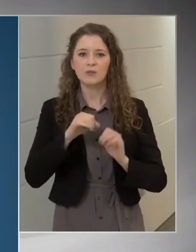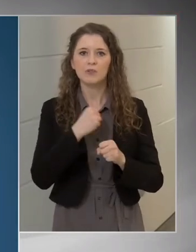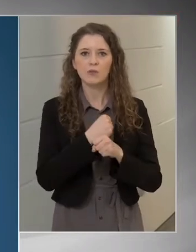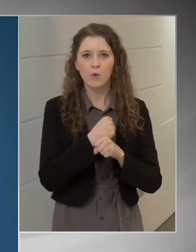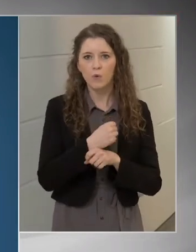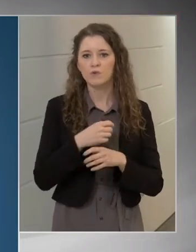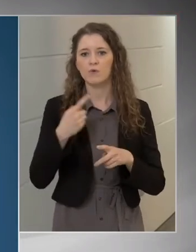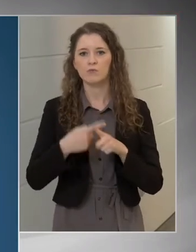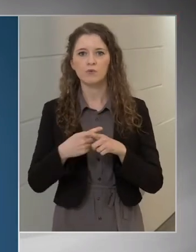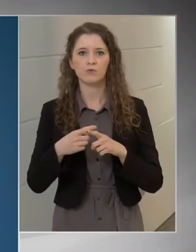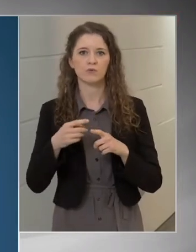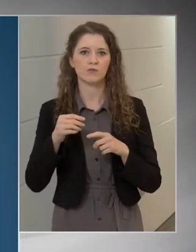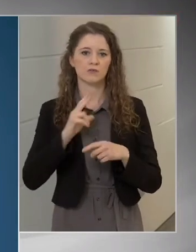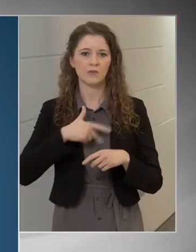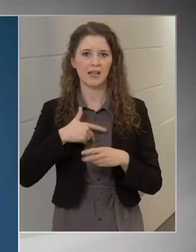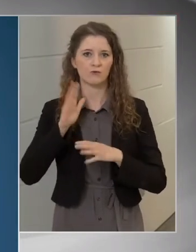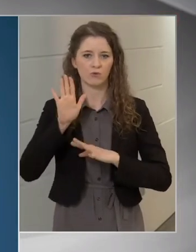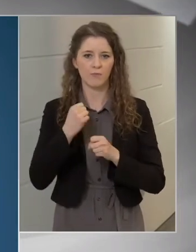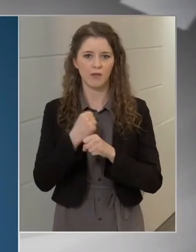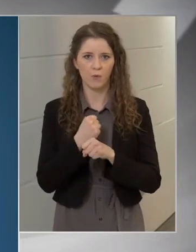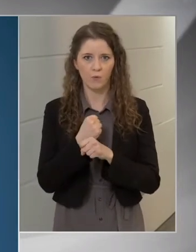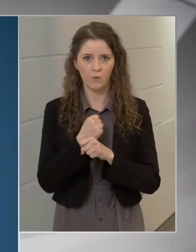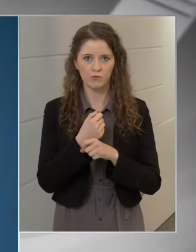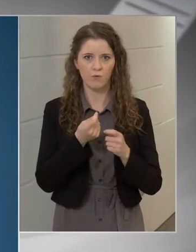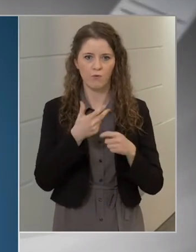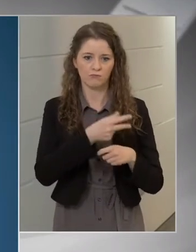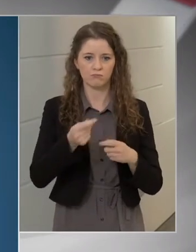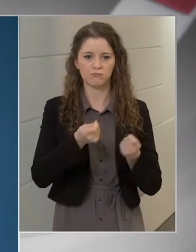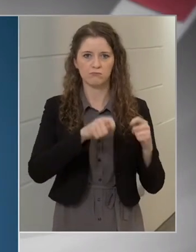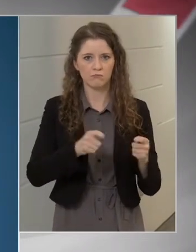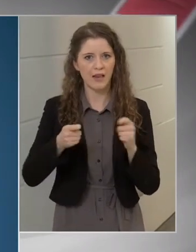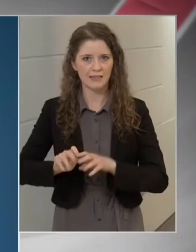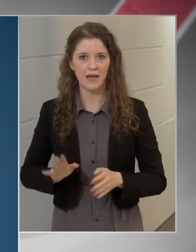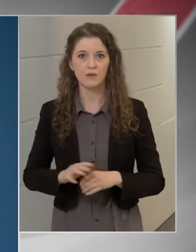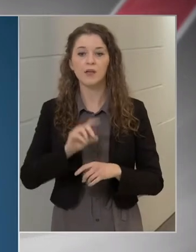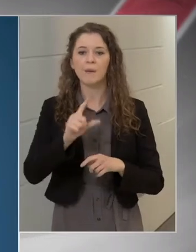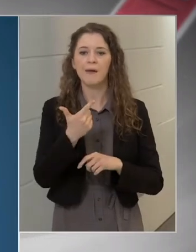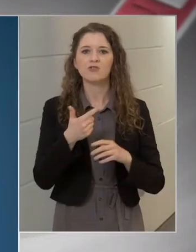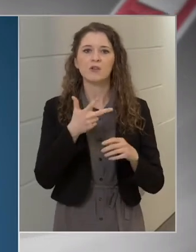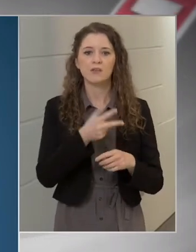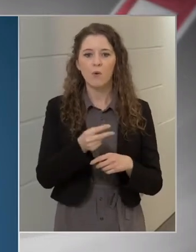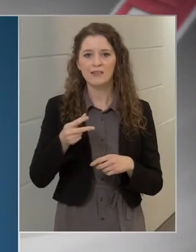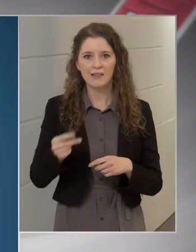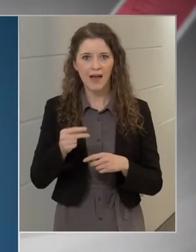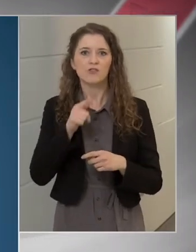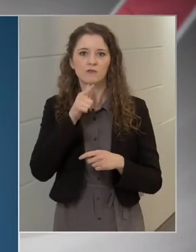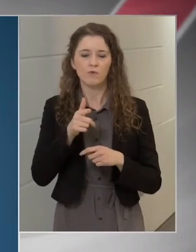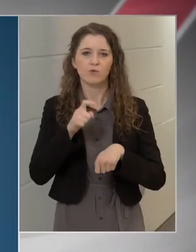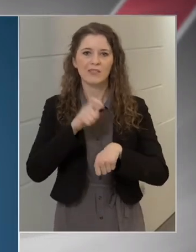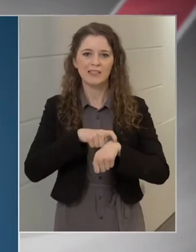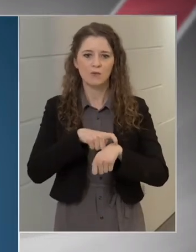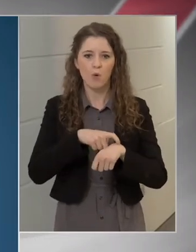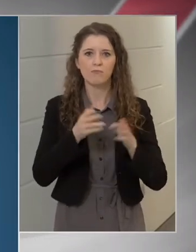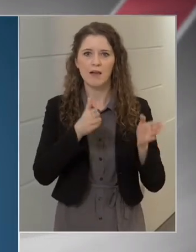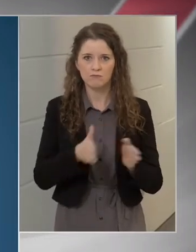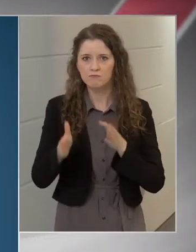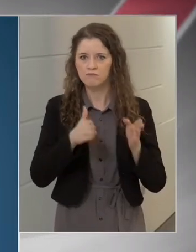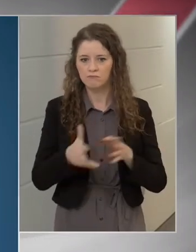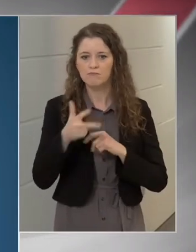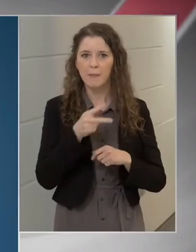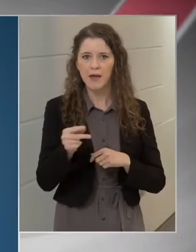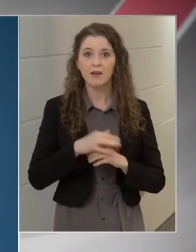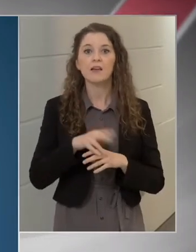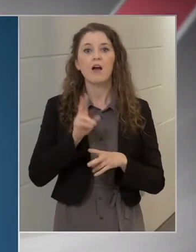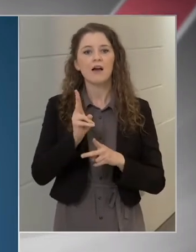január végén lezárult. Természetesen a második oltásokat rendben időben be fogjuk adni, és azoknak, akik